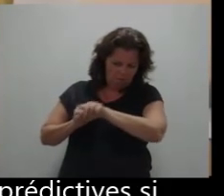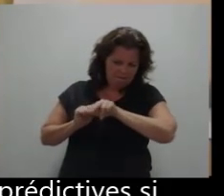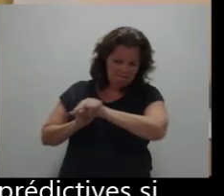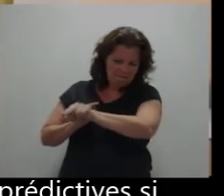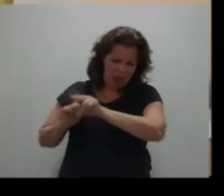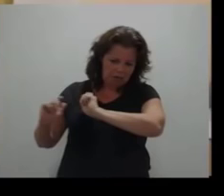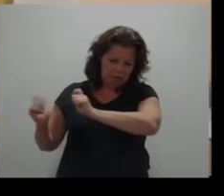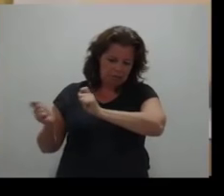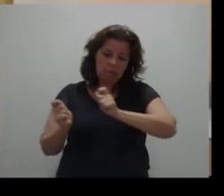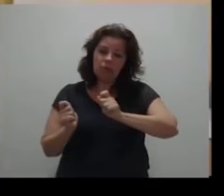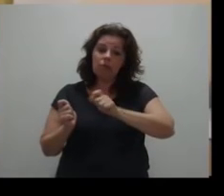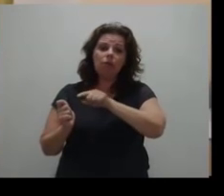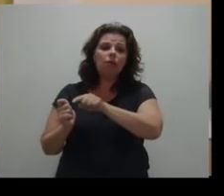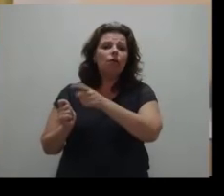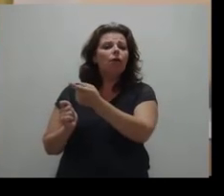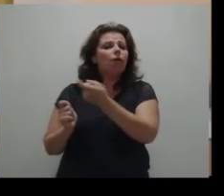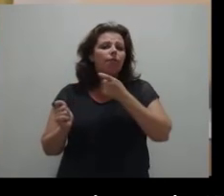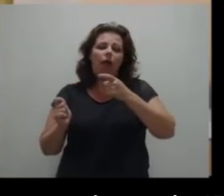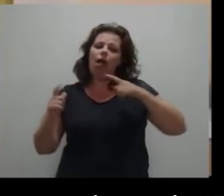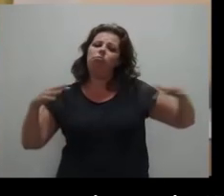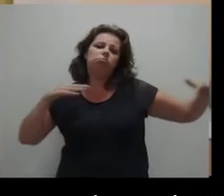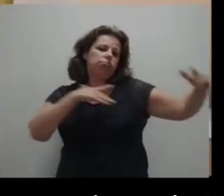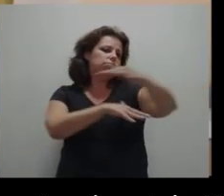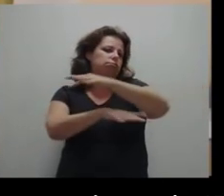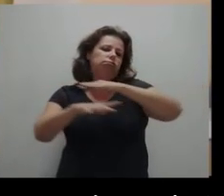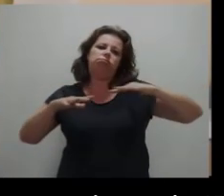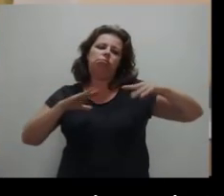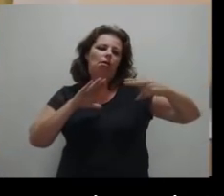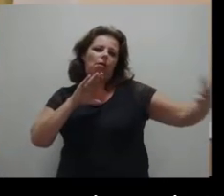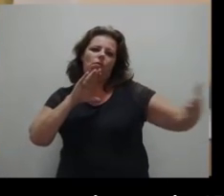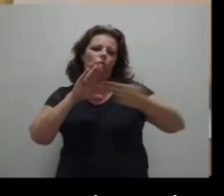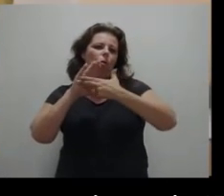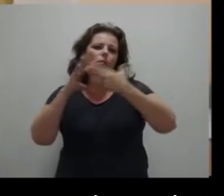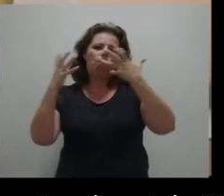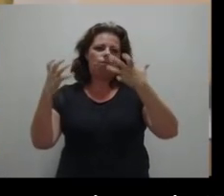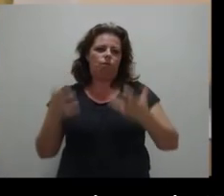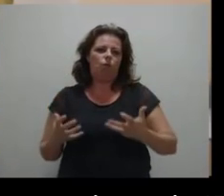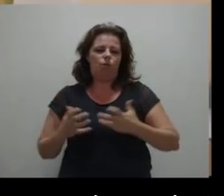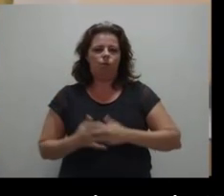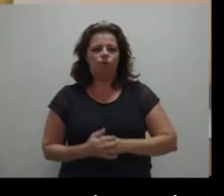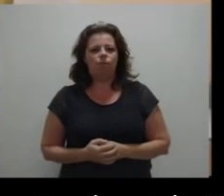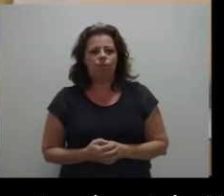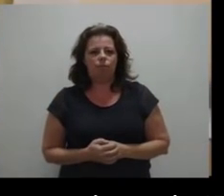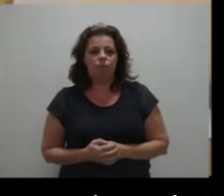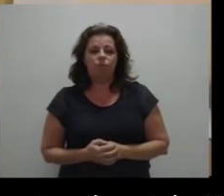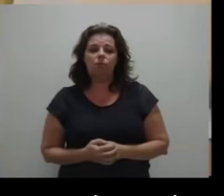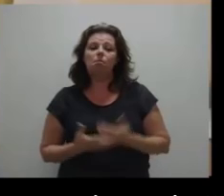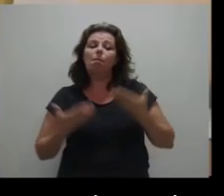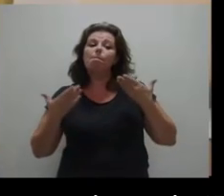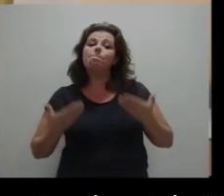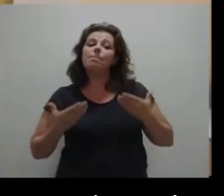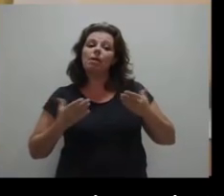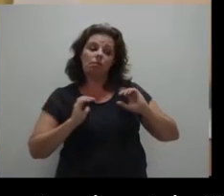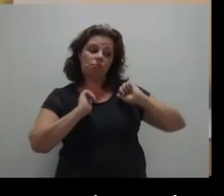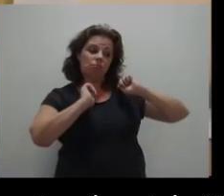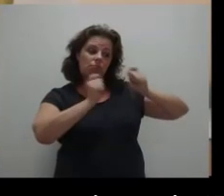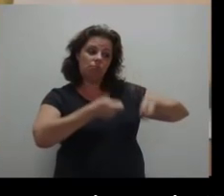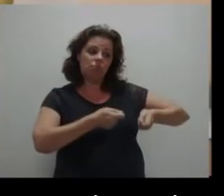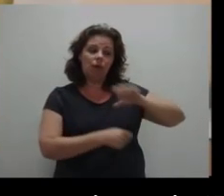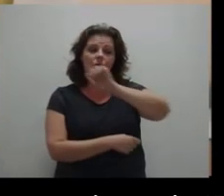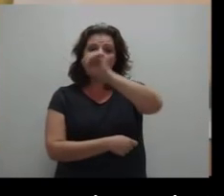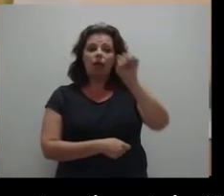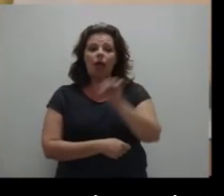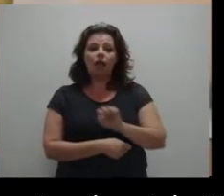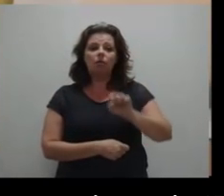de nos sociétés de la norme. Ce qui donc a été baptisé surdité permanente